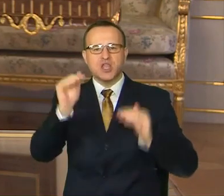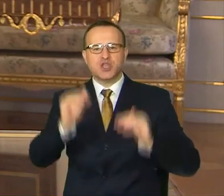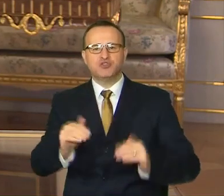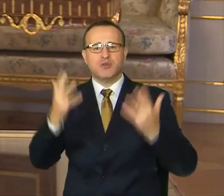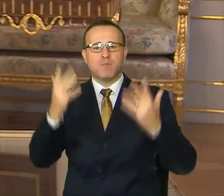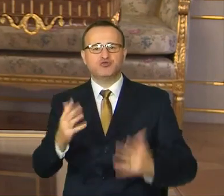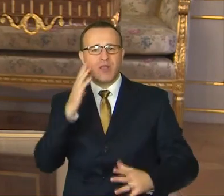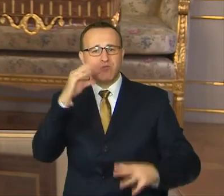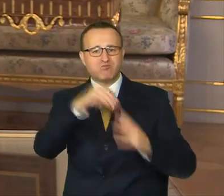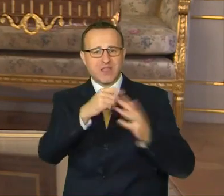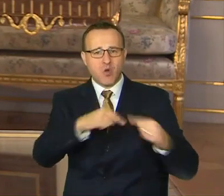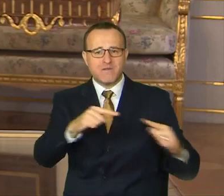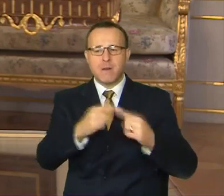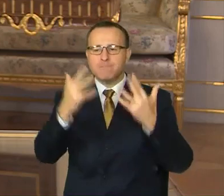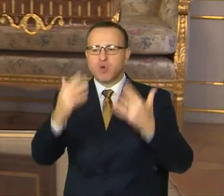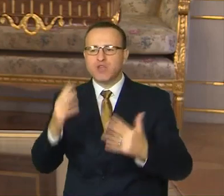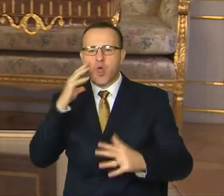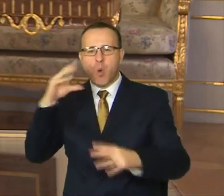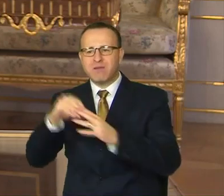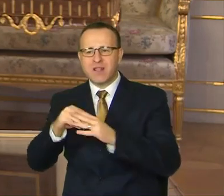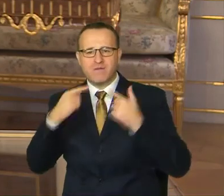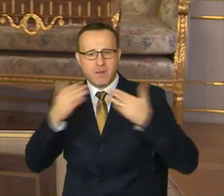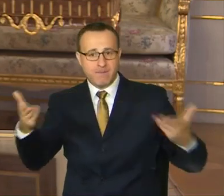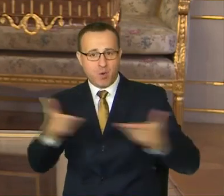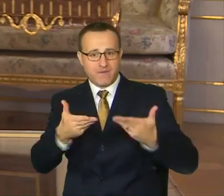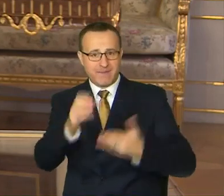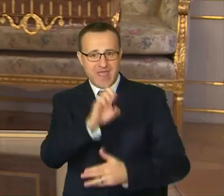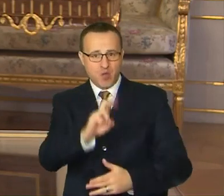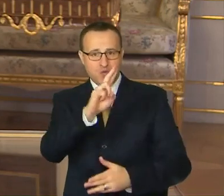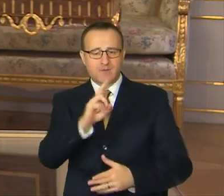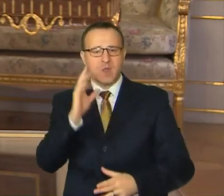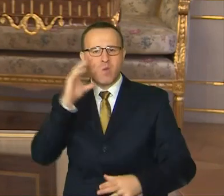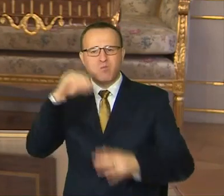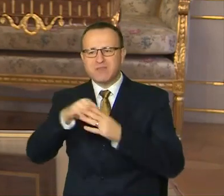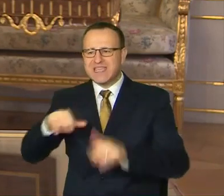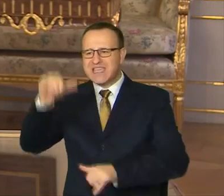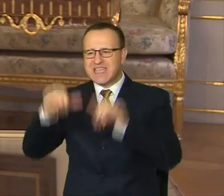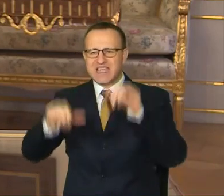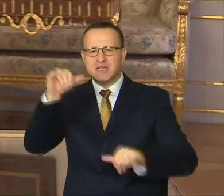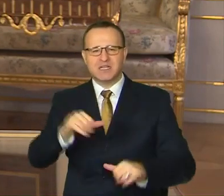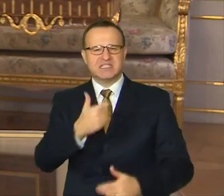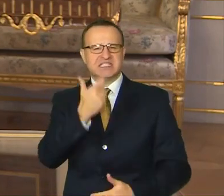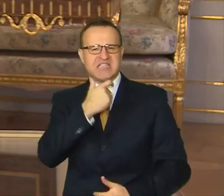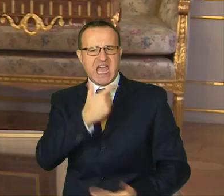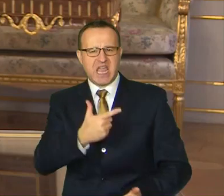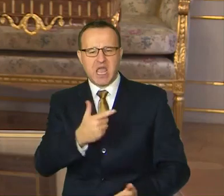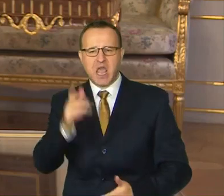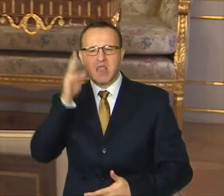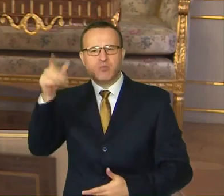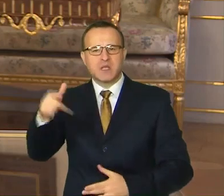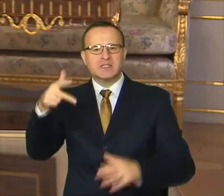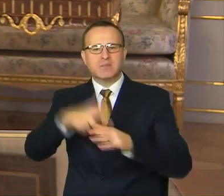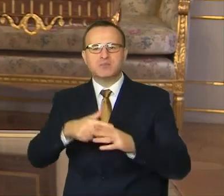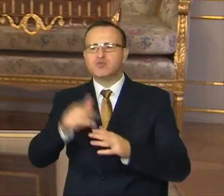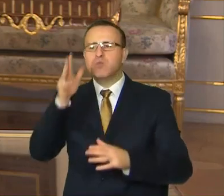obyvateľov v porovnaní s krajinami Európskej únie. Bytový fond je často zastaraný a nebude garantovať bezpečie.